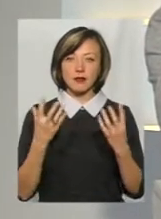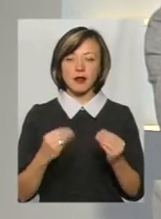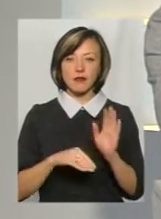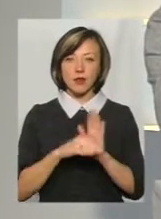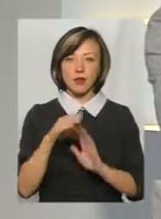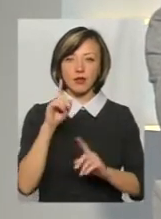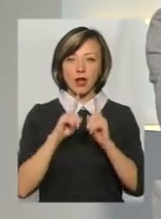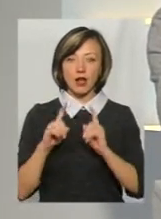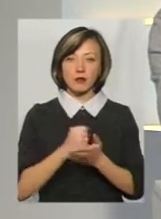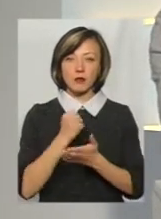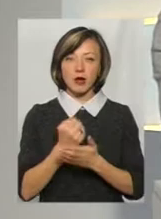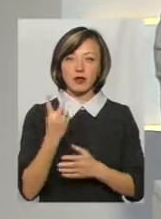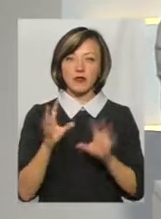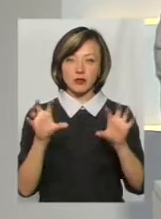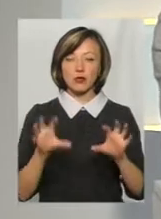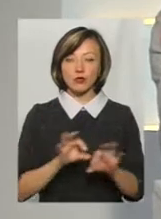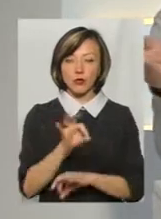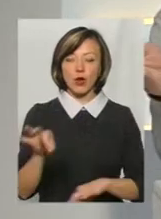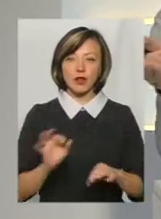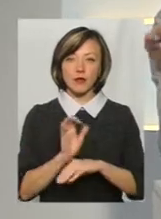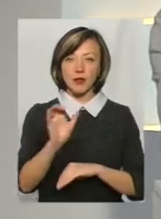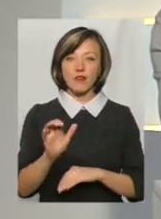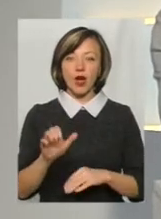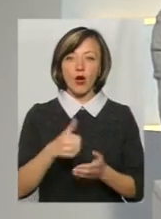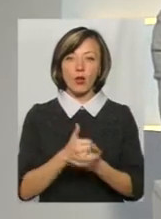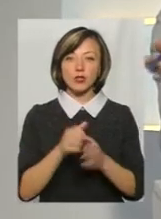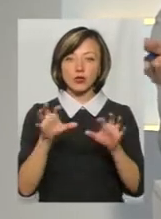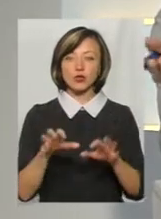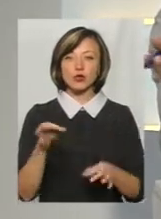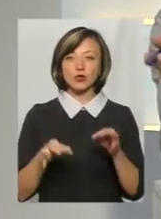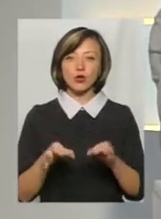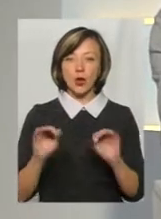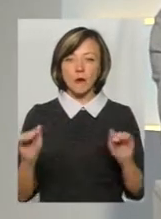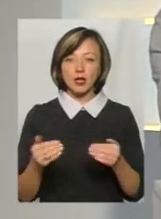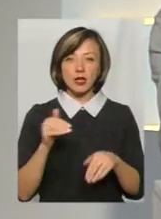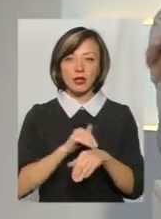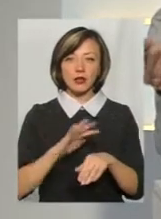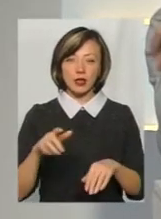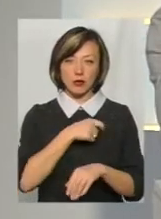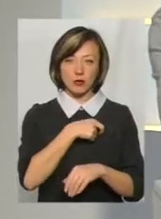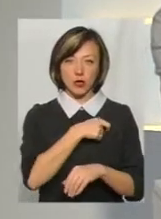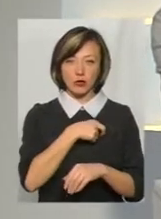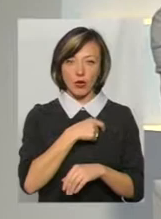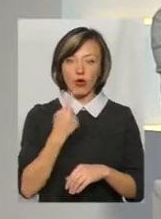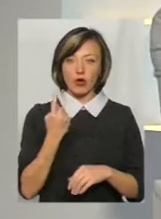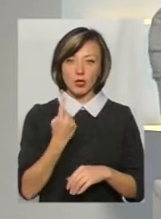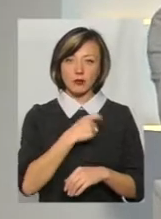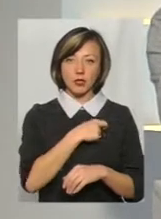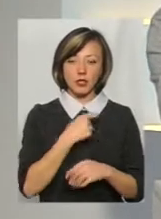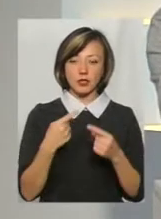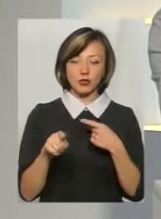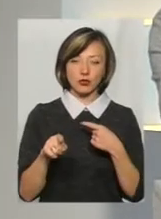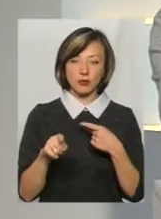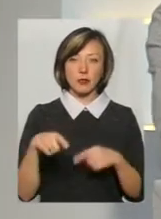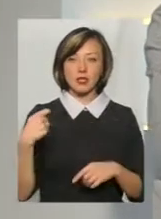приймає два законопроекти, які відправляють до Конституційного суду щодо обмеження надеторканості, депутатського надеторканості. Один депутатський, інший